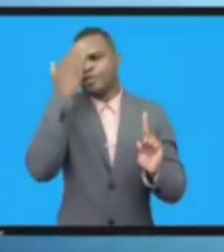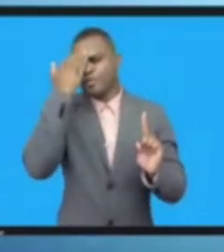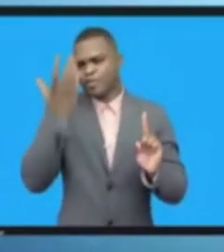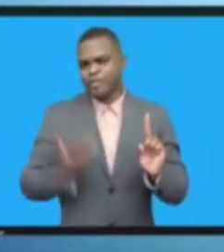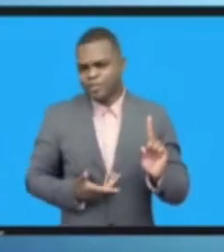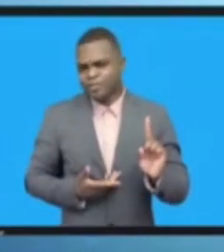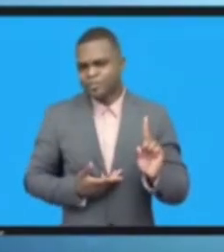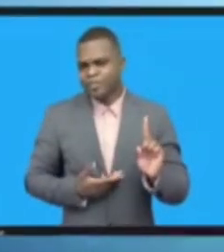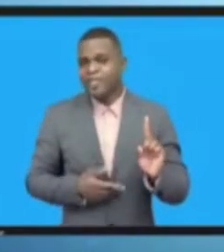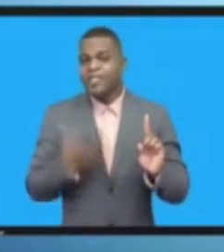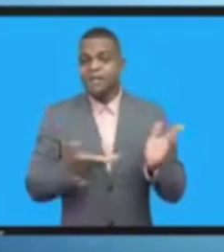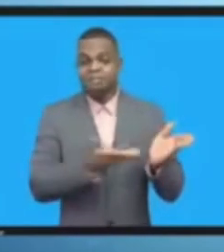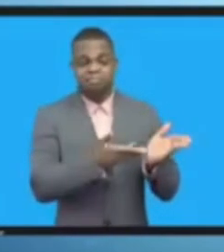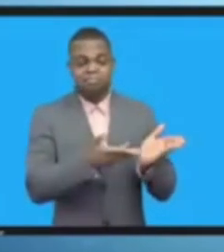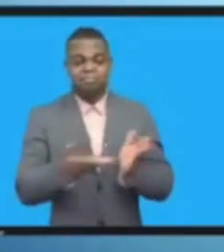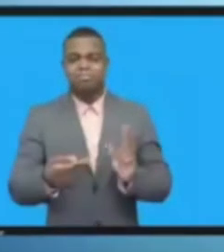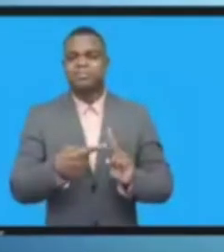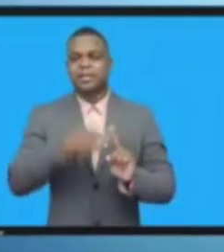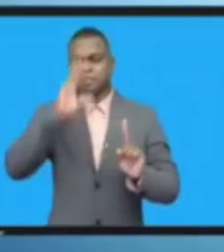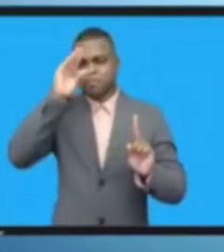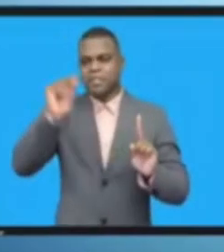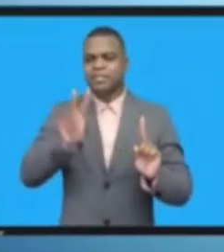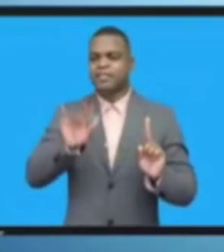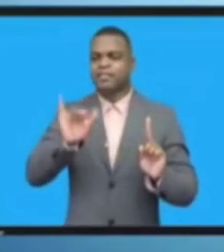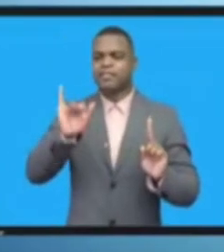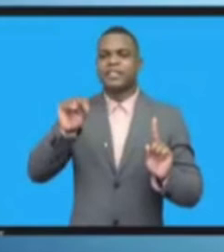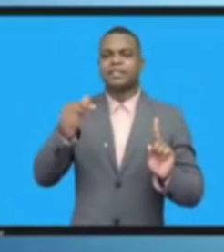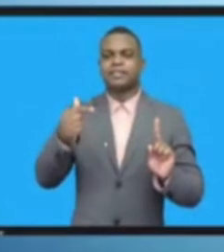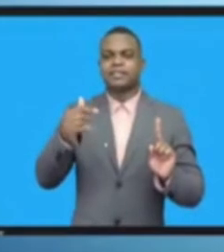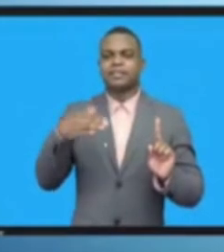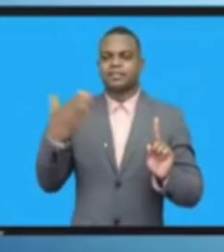فينتصرف وهو رئيسي فريقي